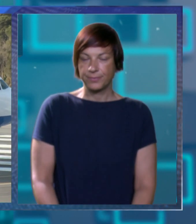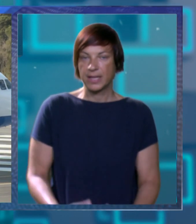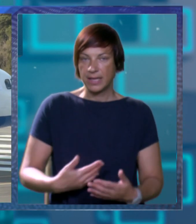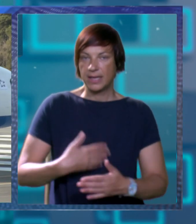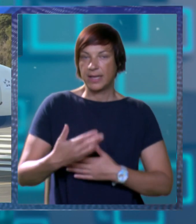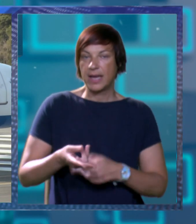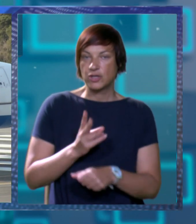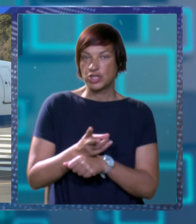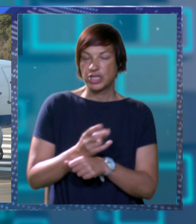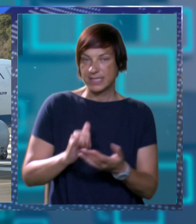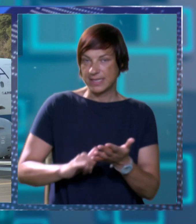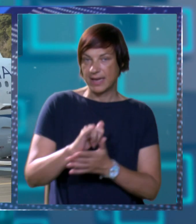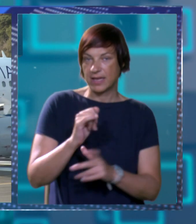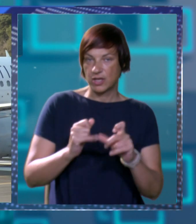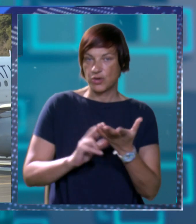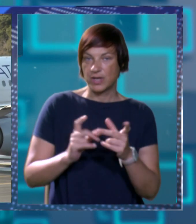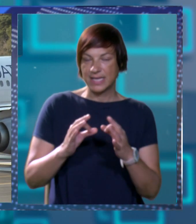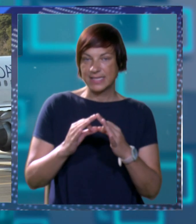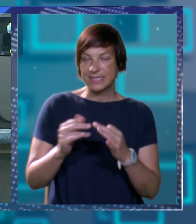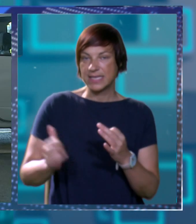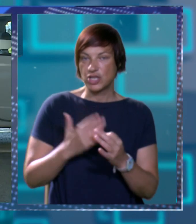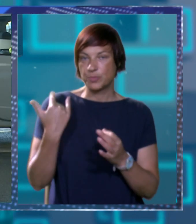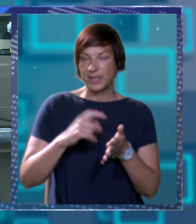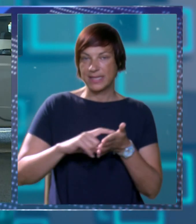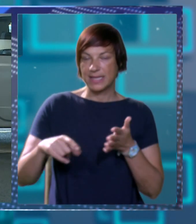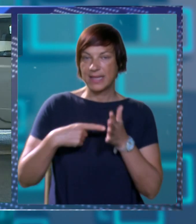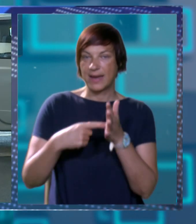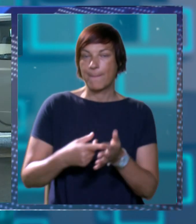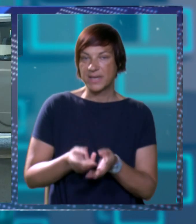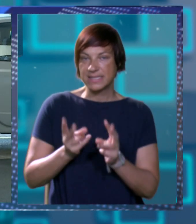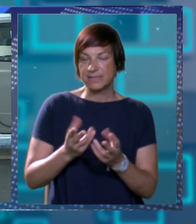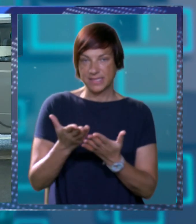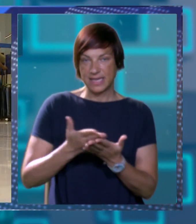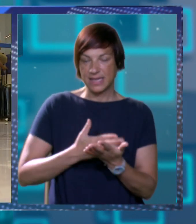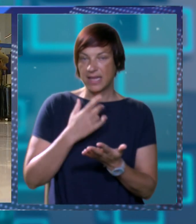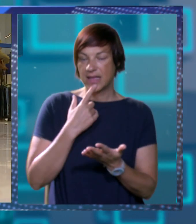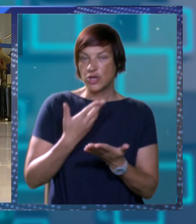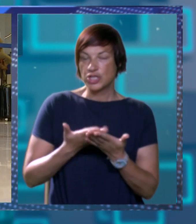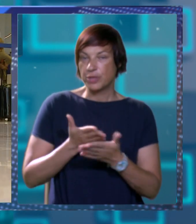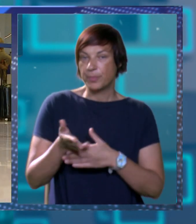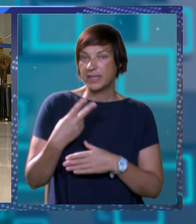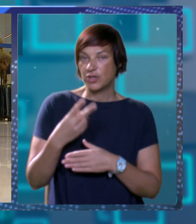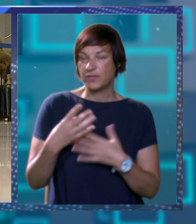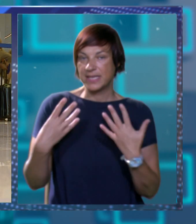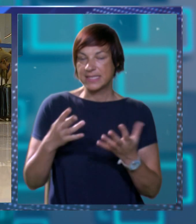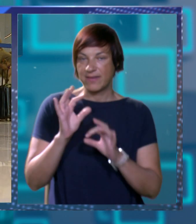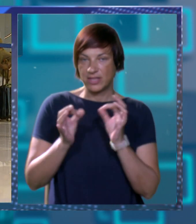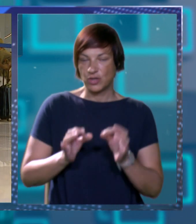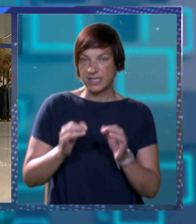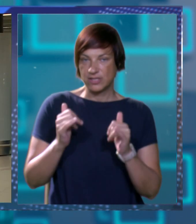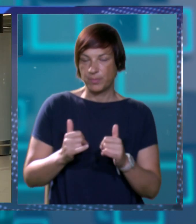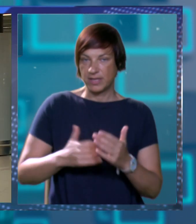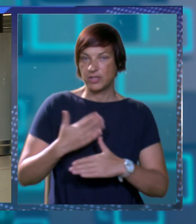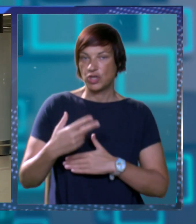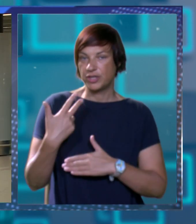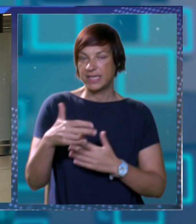Nakon što je nacionalni avioprijevoznik Kroacija Airlines još prije tjedan dana predstavio zimski red letanja koji će u primjeni biti od 29. listopada